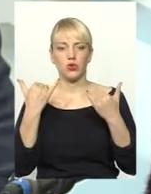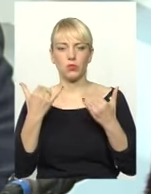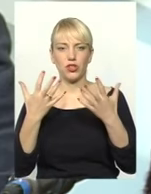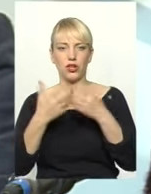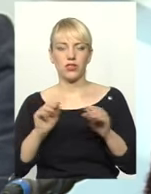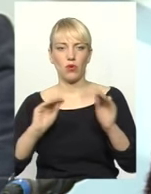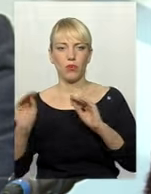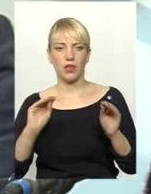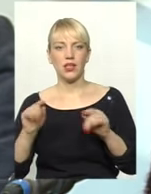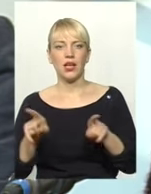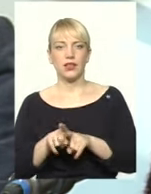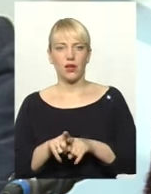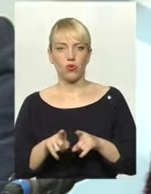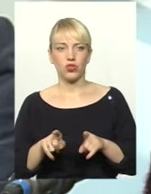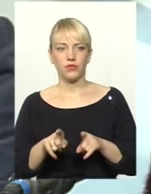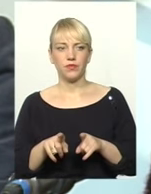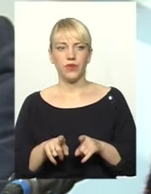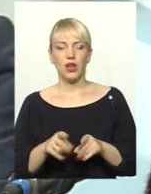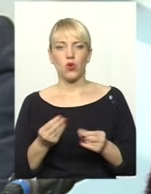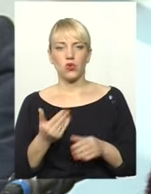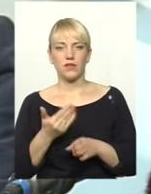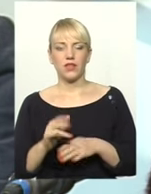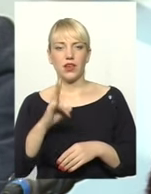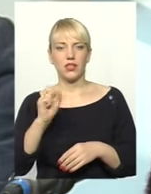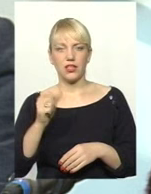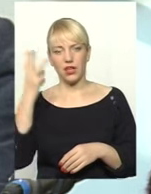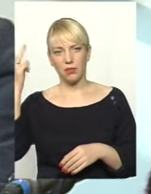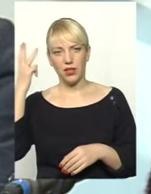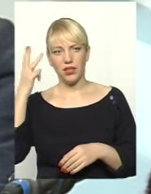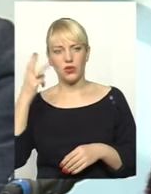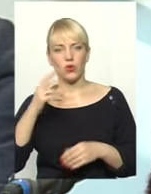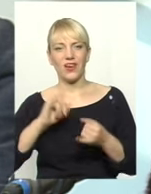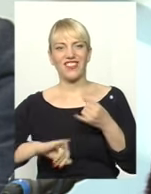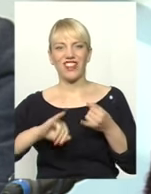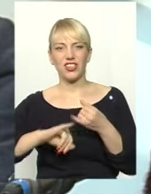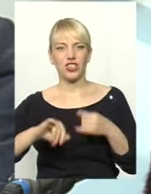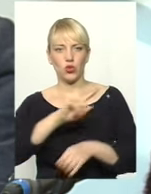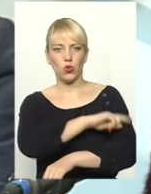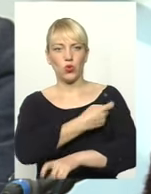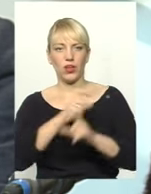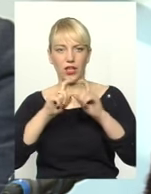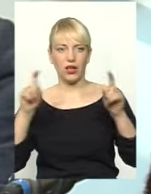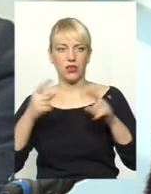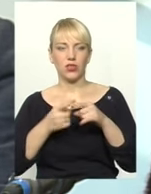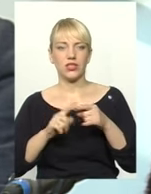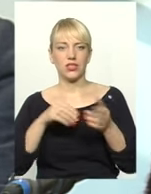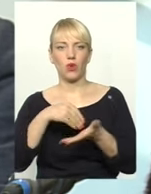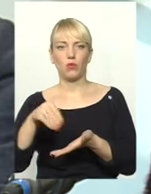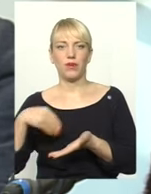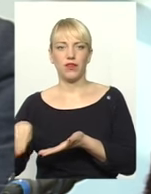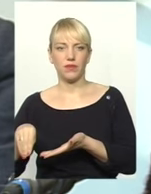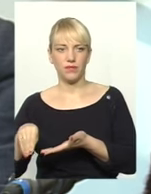обладнання. Також кошти виділялися на Хмельницьку інфекційну лікарню. Це закупівля